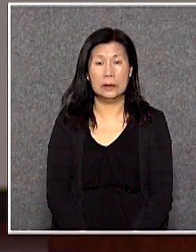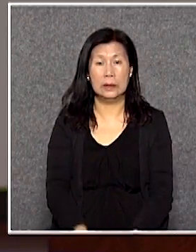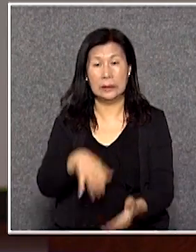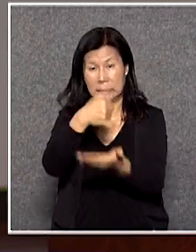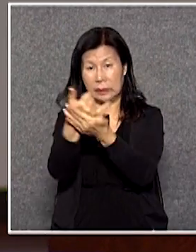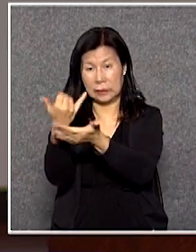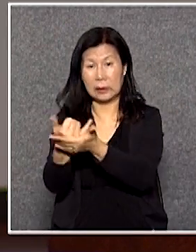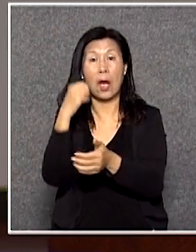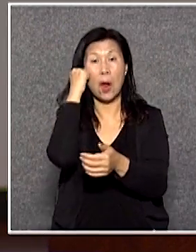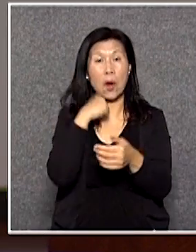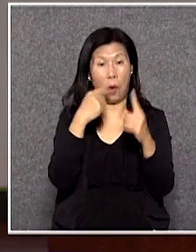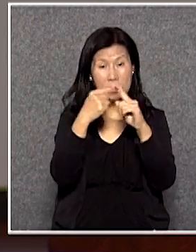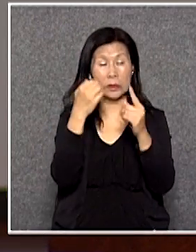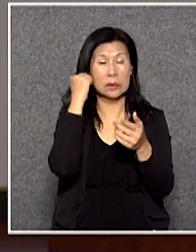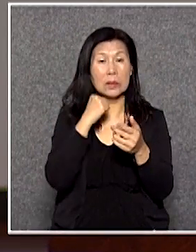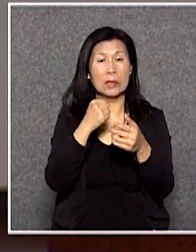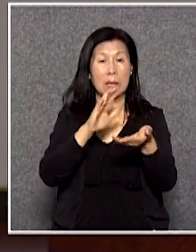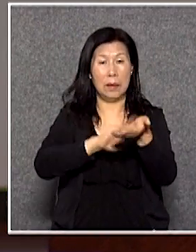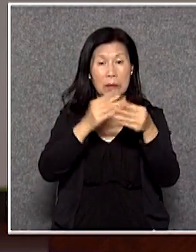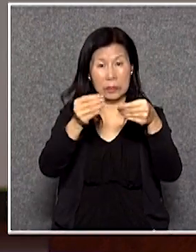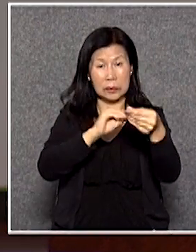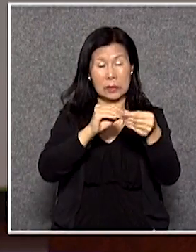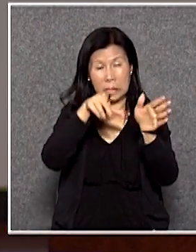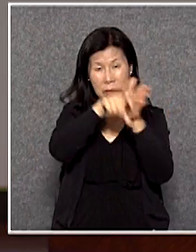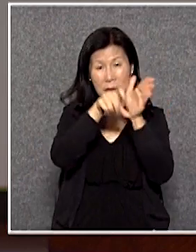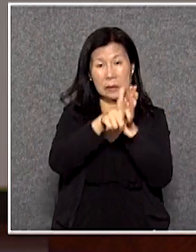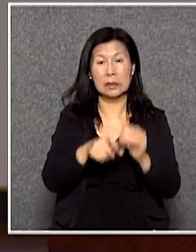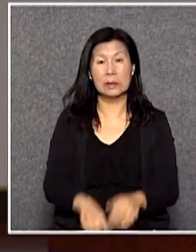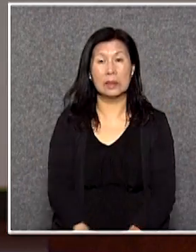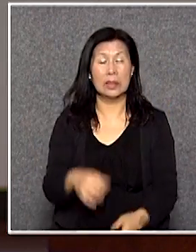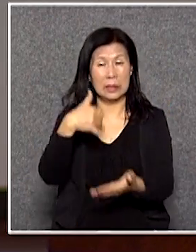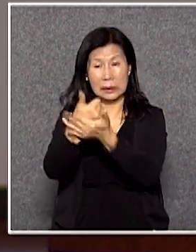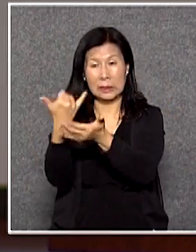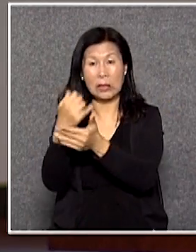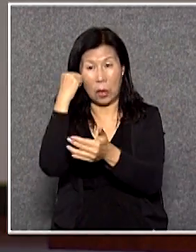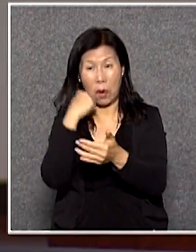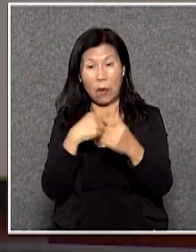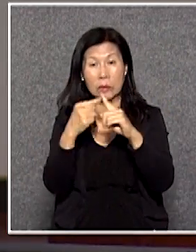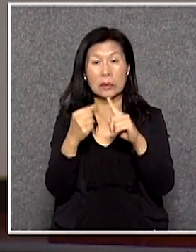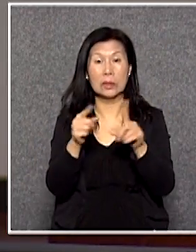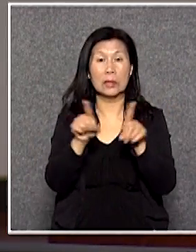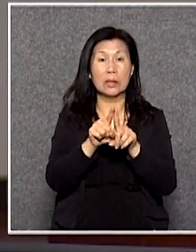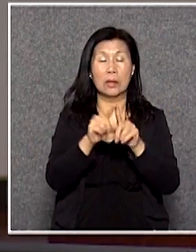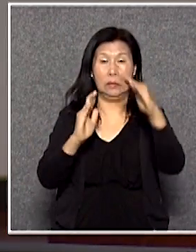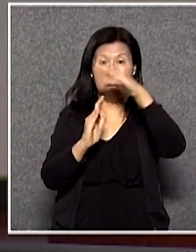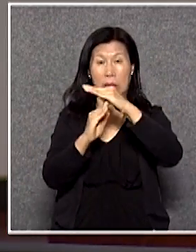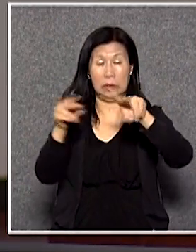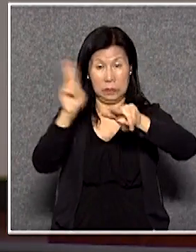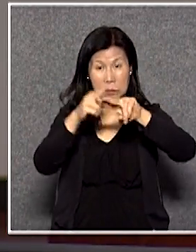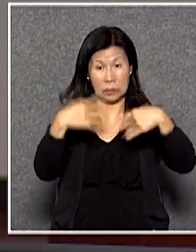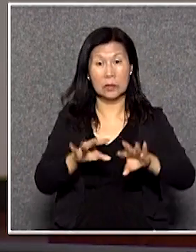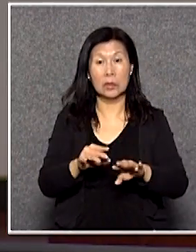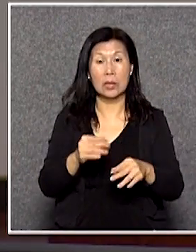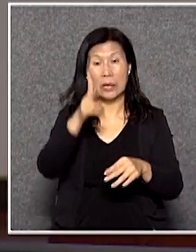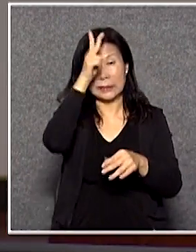的長者醫療券戶口即是那些已經過了身他又沒有結束衛生署